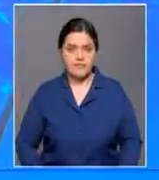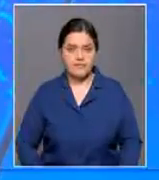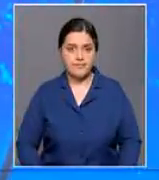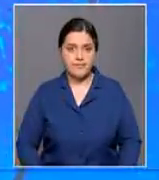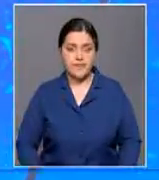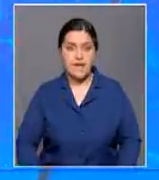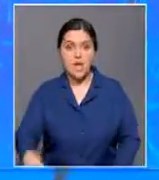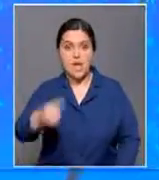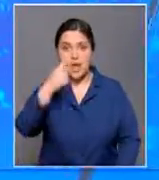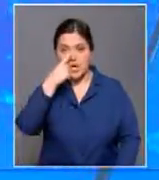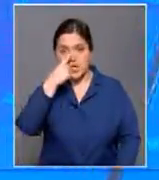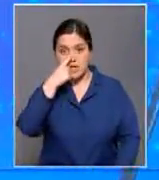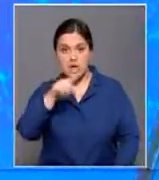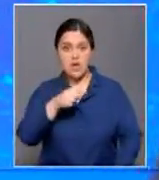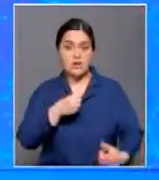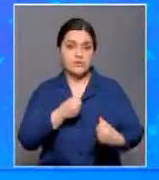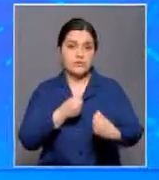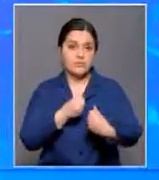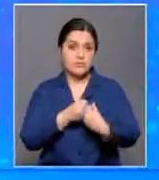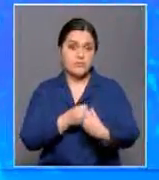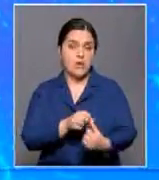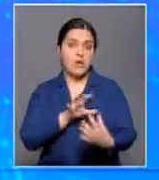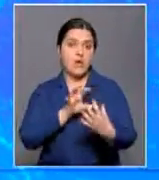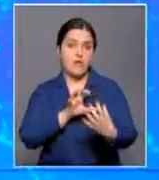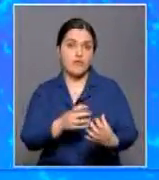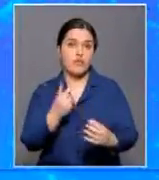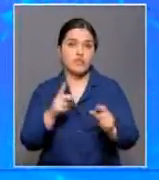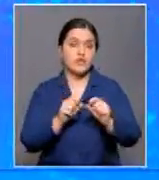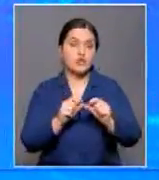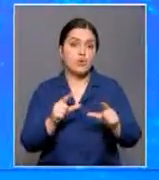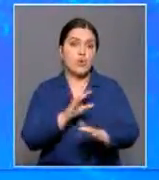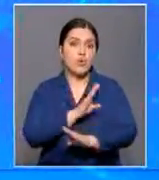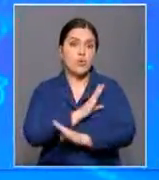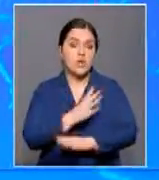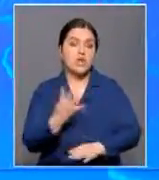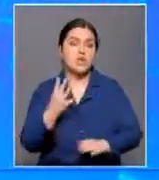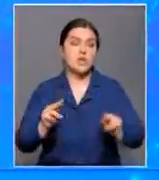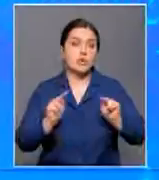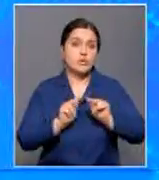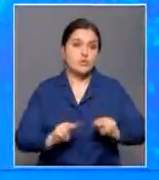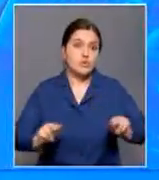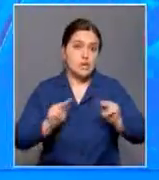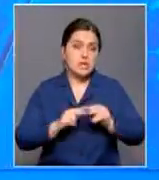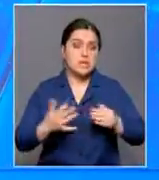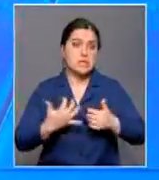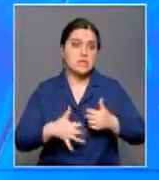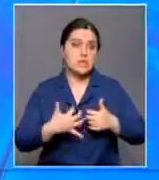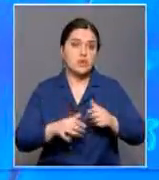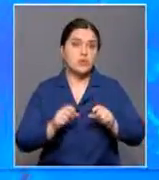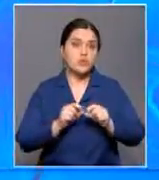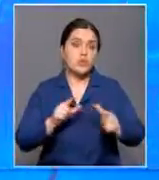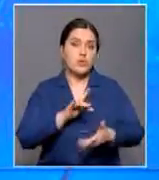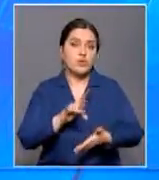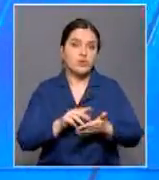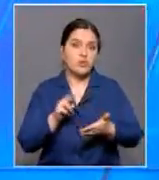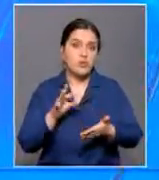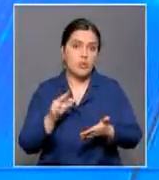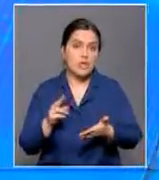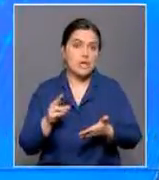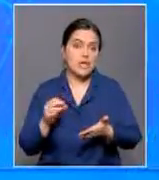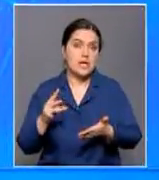востоке Таиланда в результате ДТП с автобусом погибли двое школьников и четверо учителей одной из средних школ провинции Кхонкине.